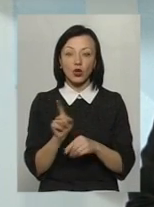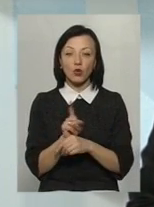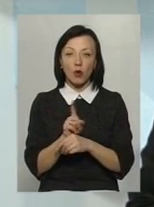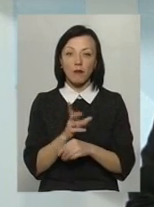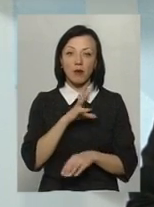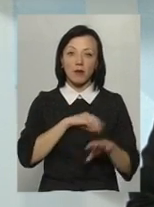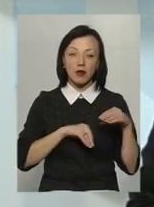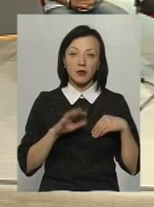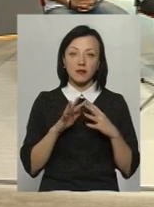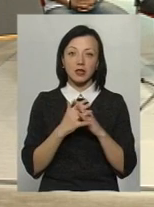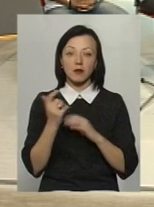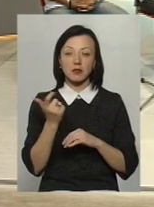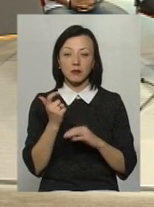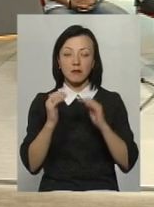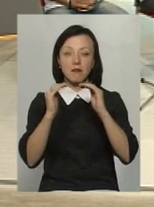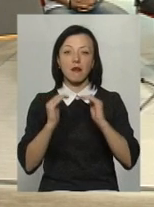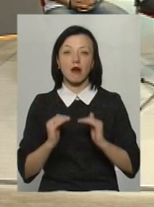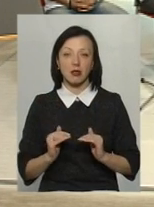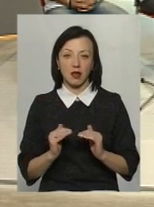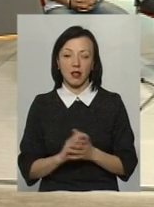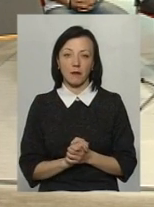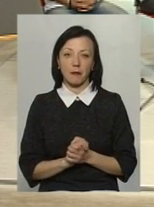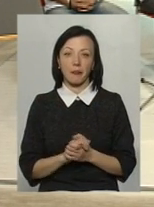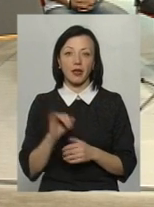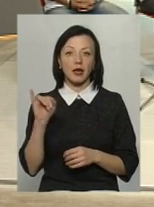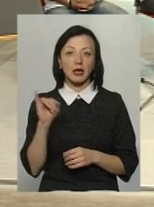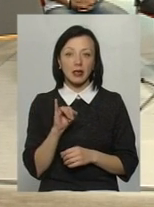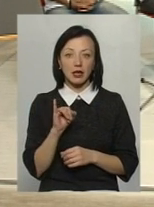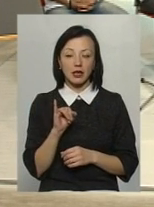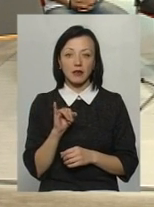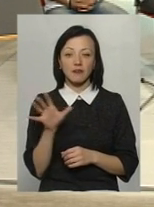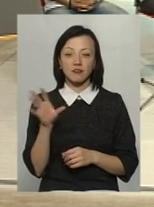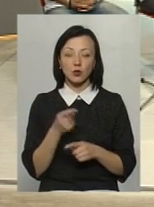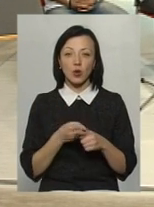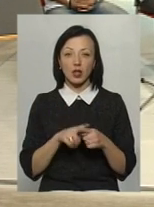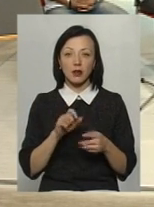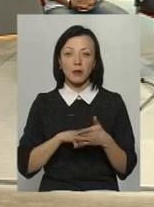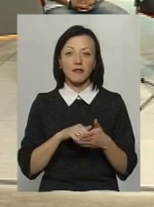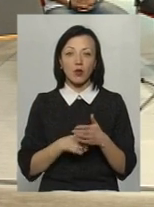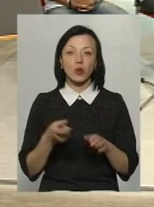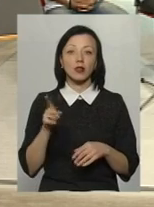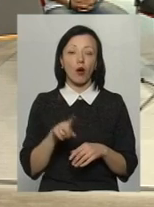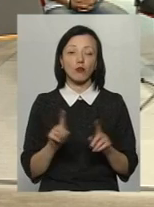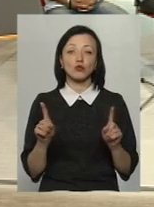прибыли в сільському хозяйстві падала. І все це привело до того, що